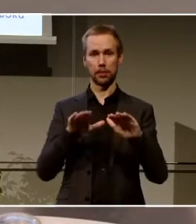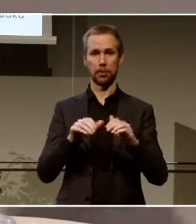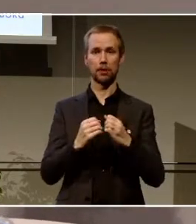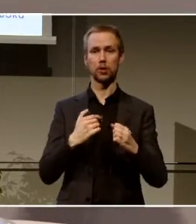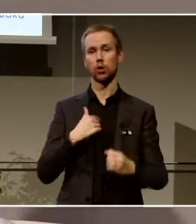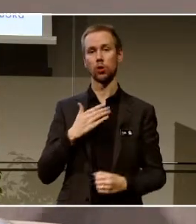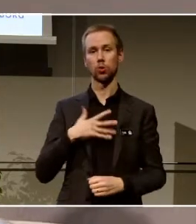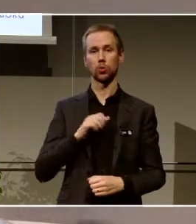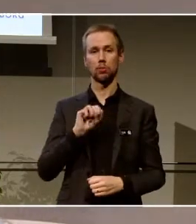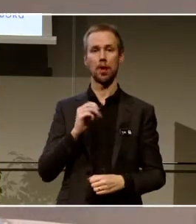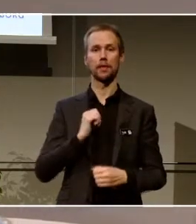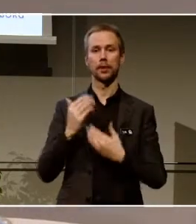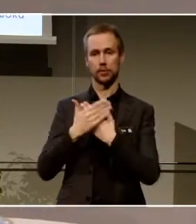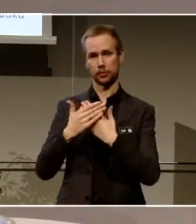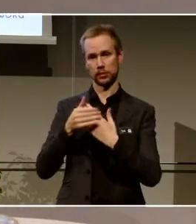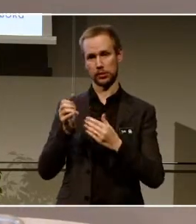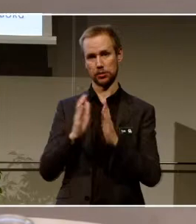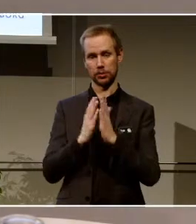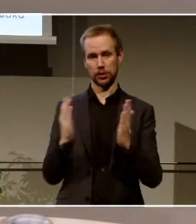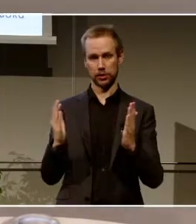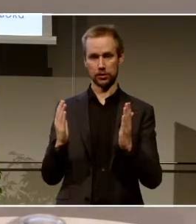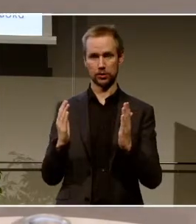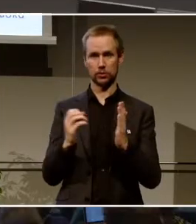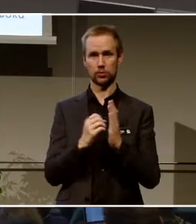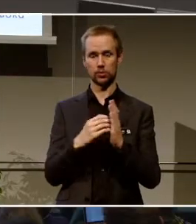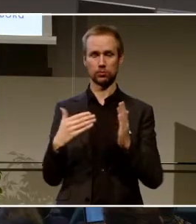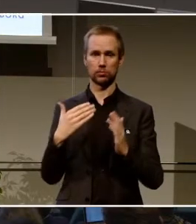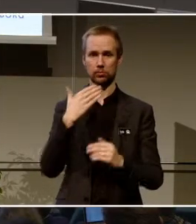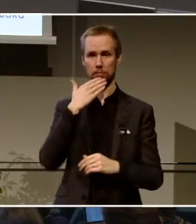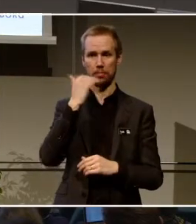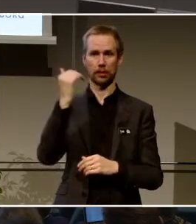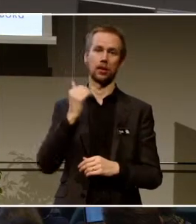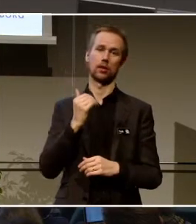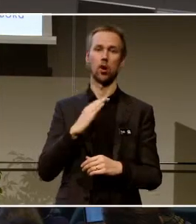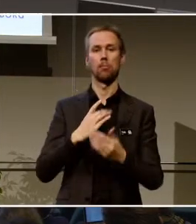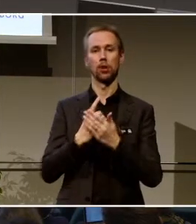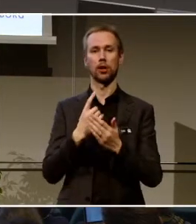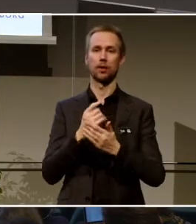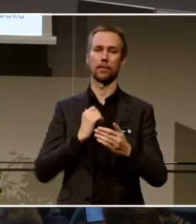tycker om att använda datorerna på biblioteket för att det är bättre med tangentbordet.